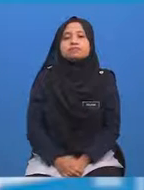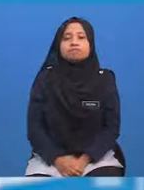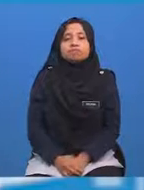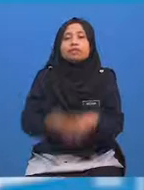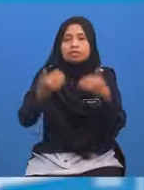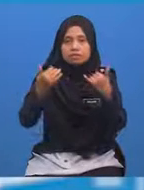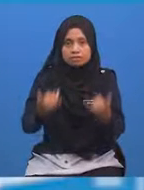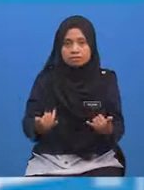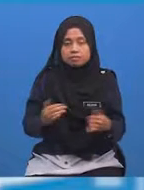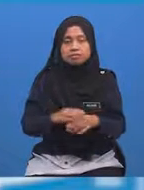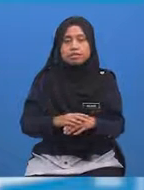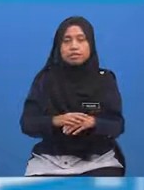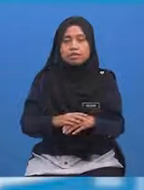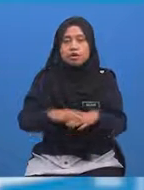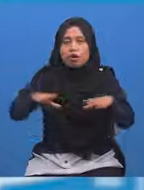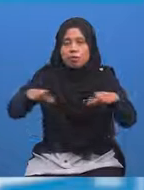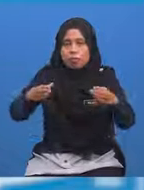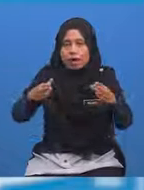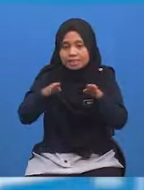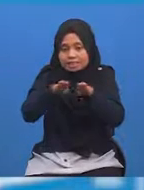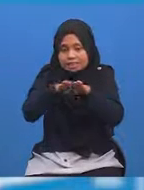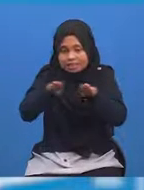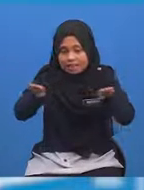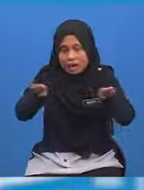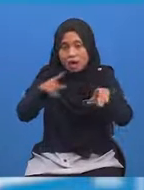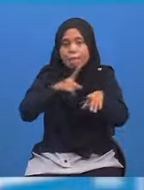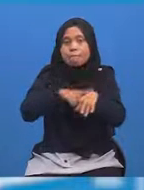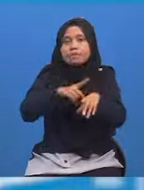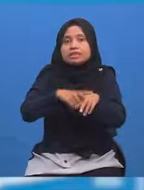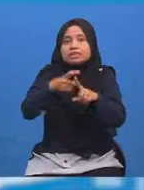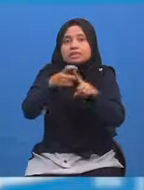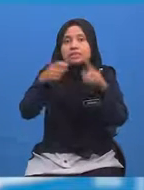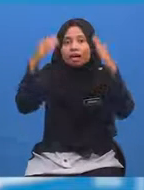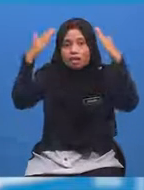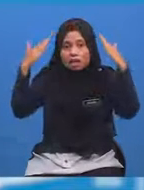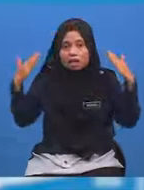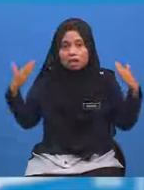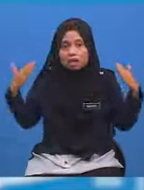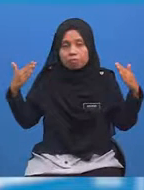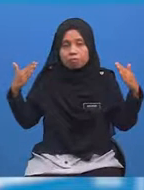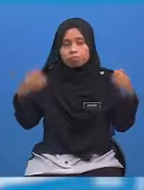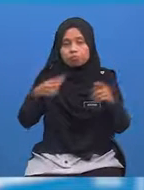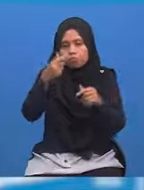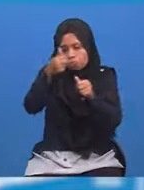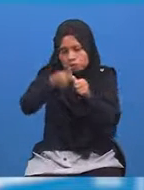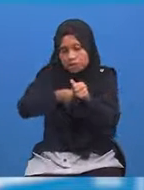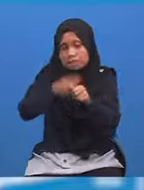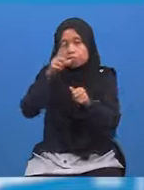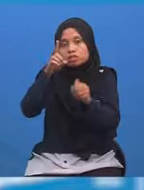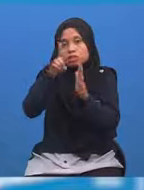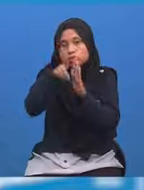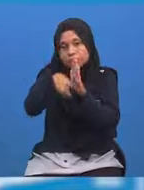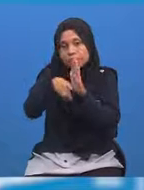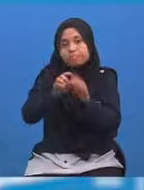Sekarang Bina selang masa Dari Arab Saudi ke Malaysia Bagi setiap satu jam